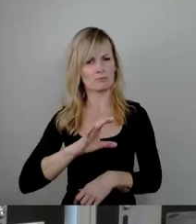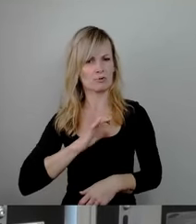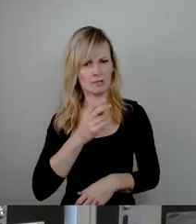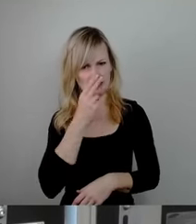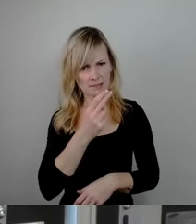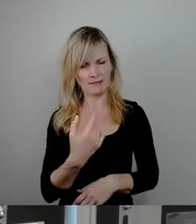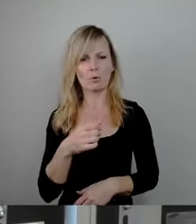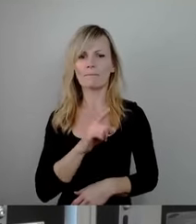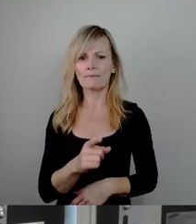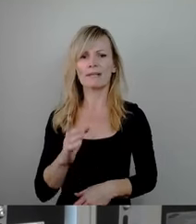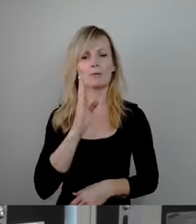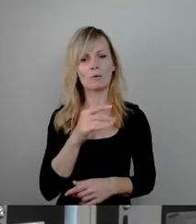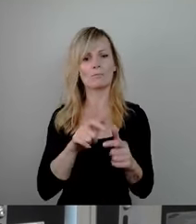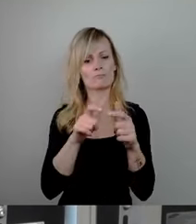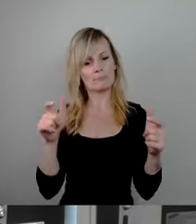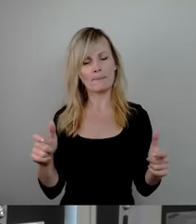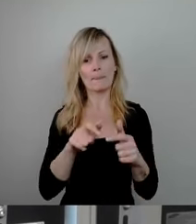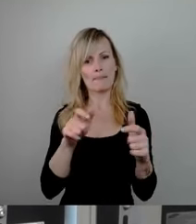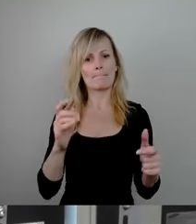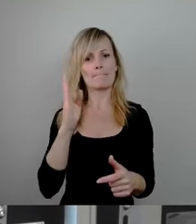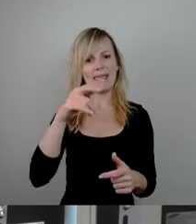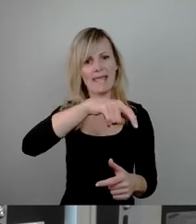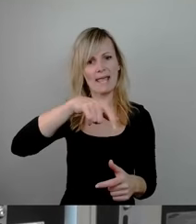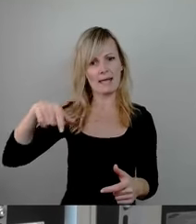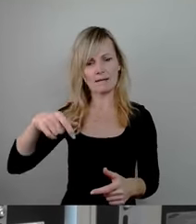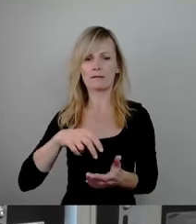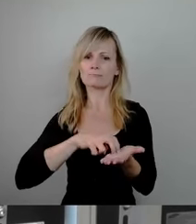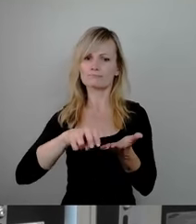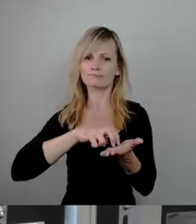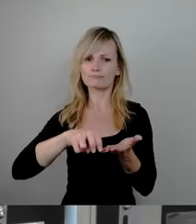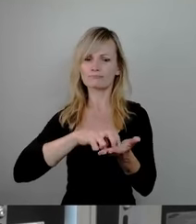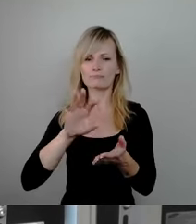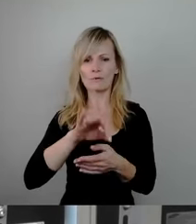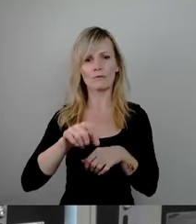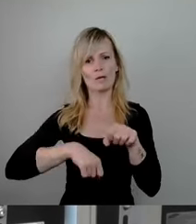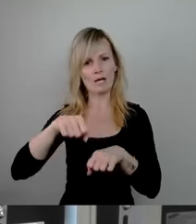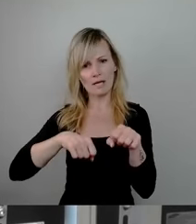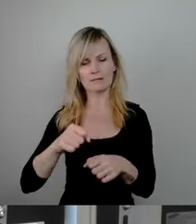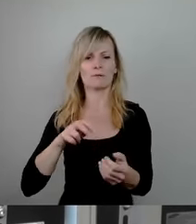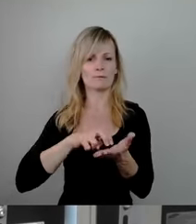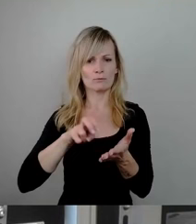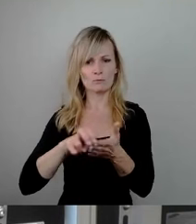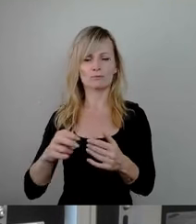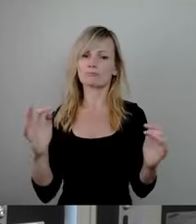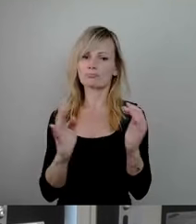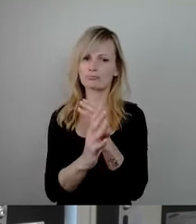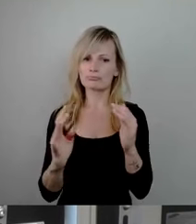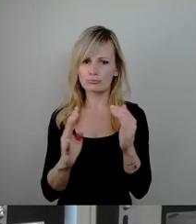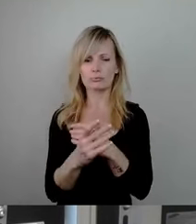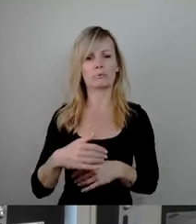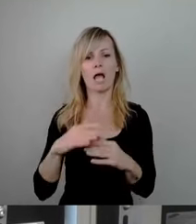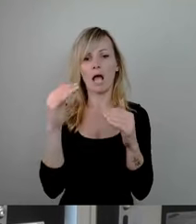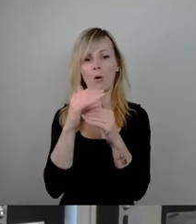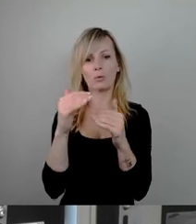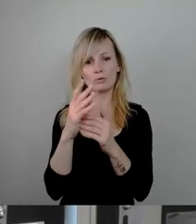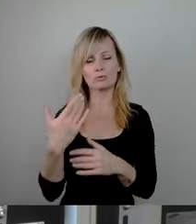Fußgänger- und Radbrücke erhalten und zur belebten Promenade zwischen den Elbseiten machen? Wenn die Augustusbrücke schon nicht Karlsbrücke sein will,